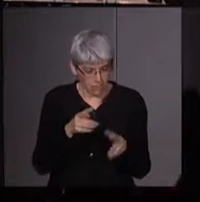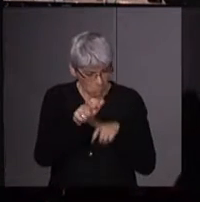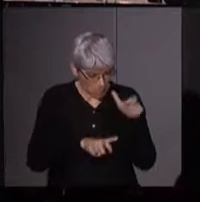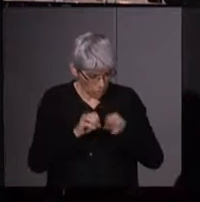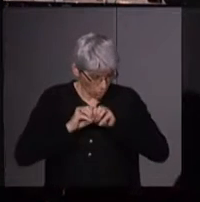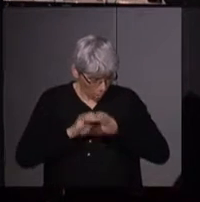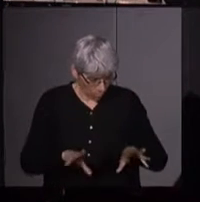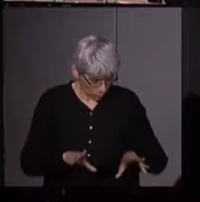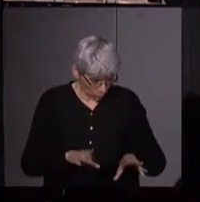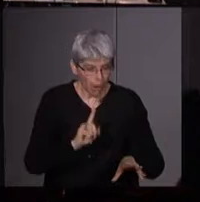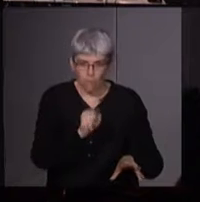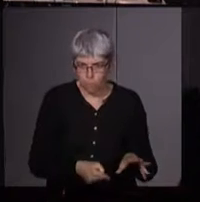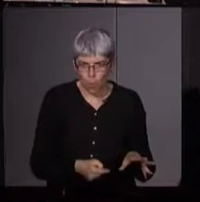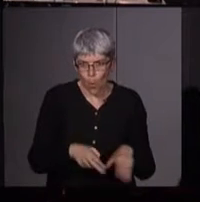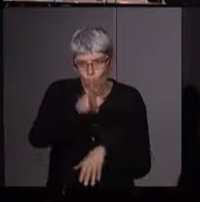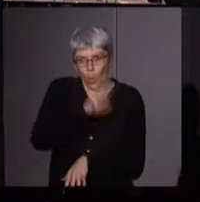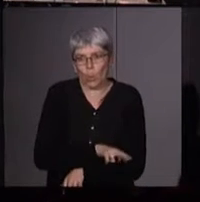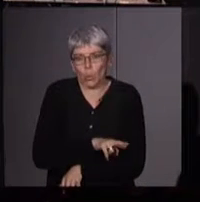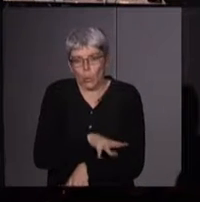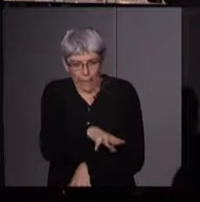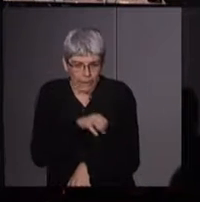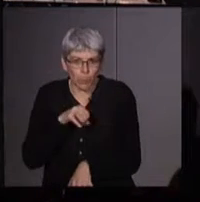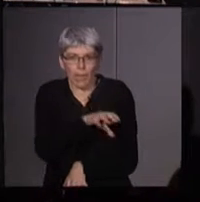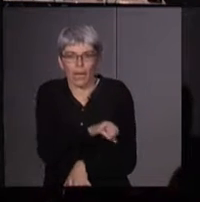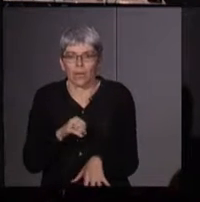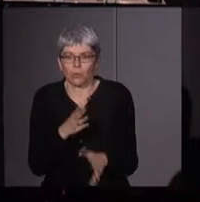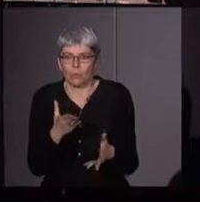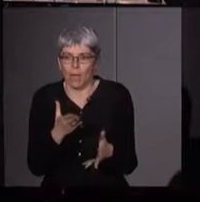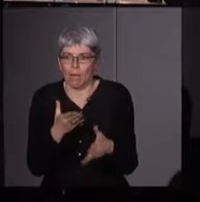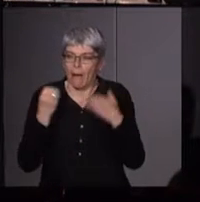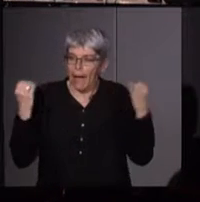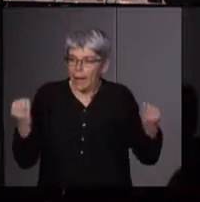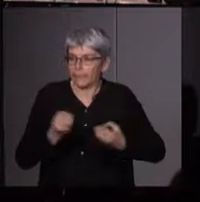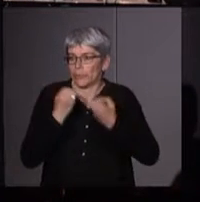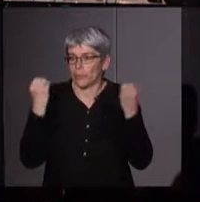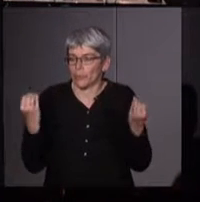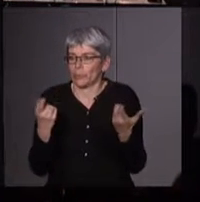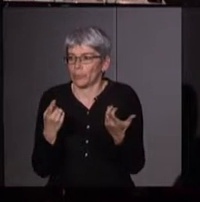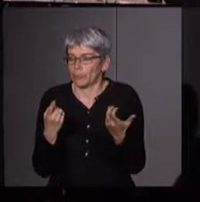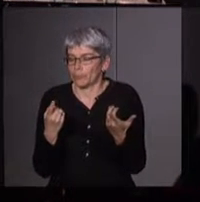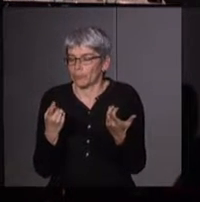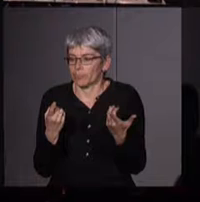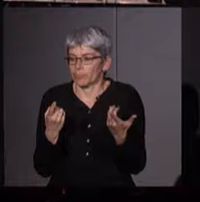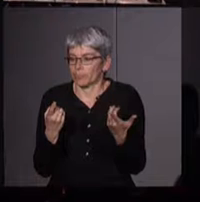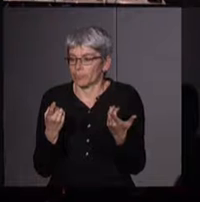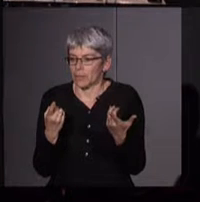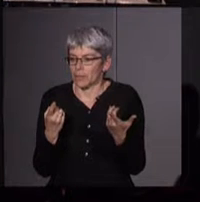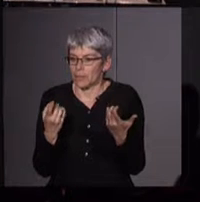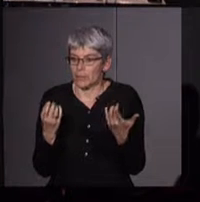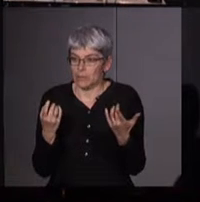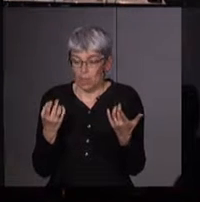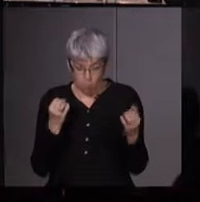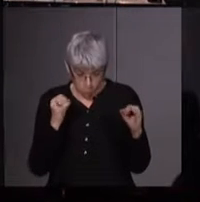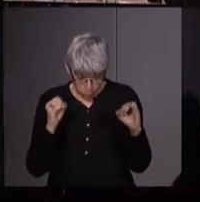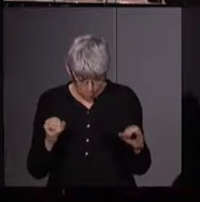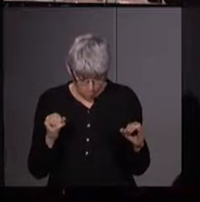compte par le capitalisme et le scientisme, donc récupération de l'action et de la capacité d